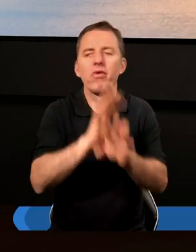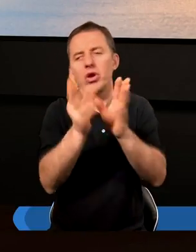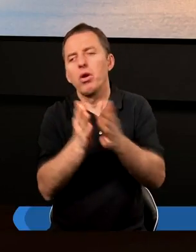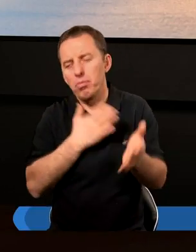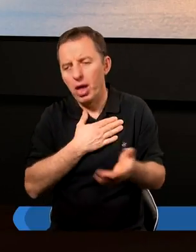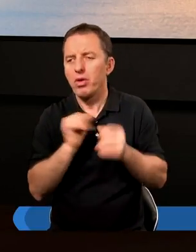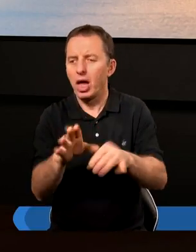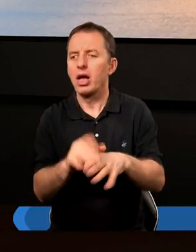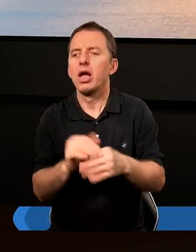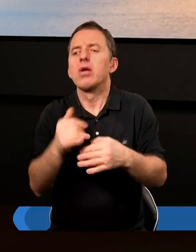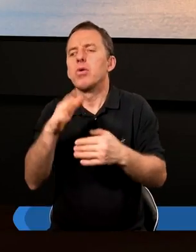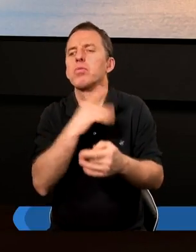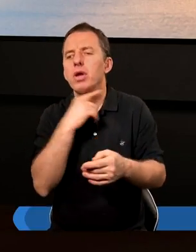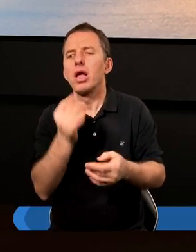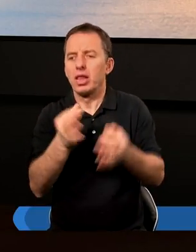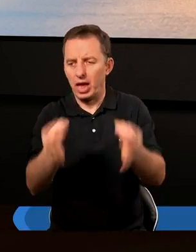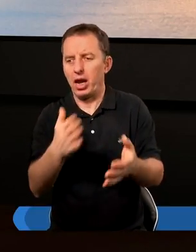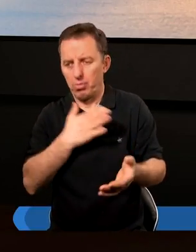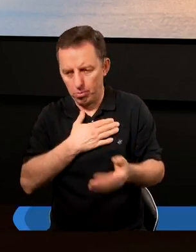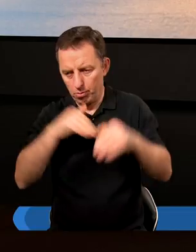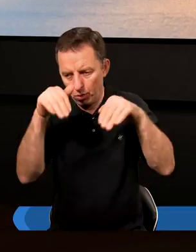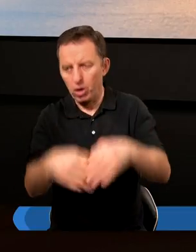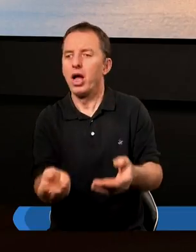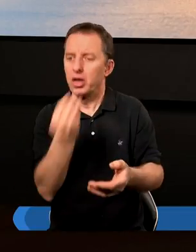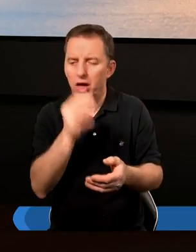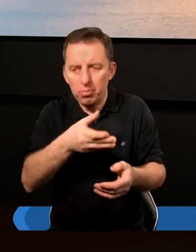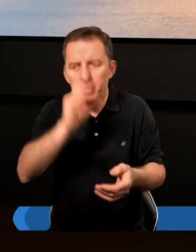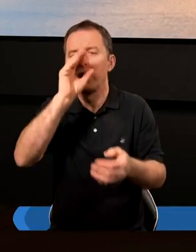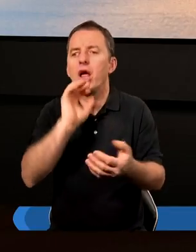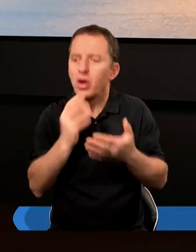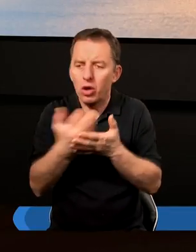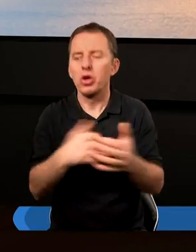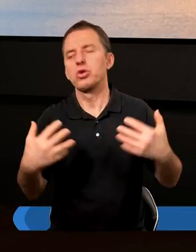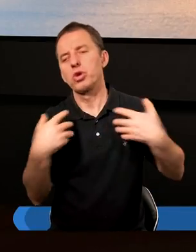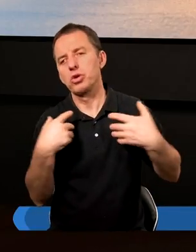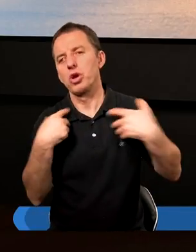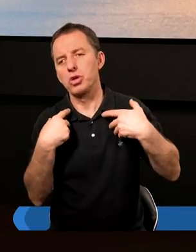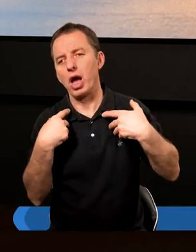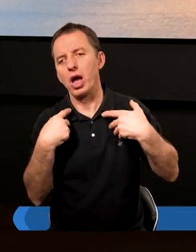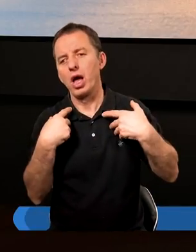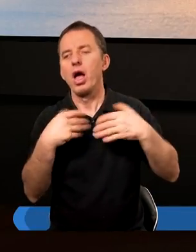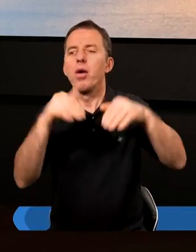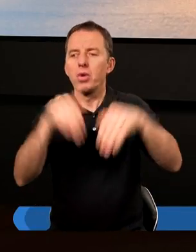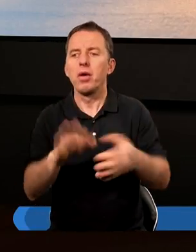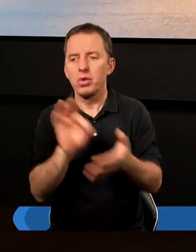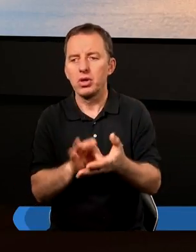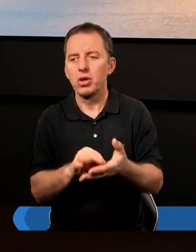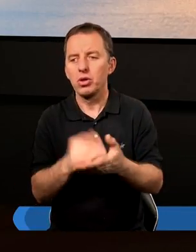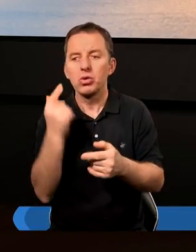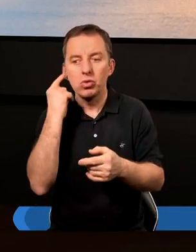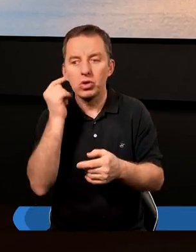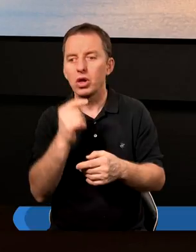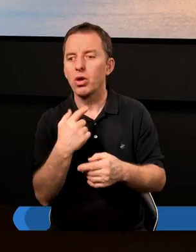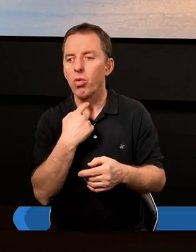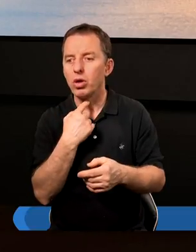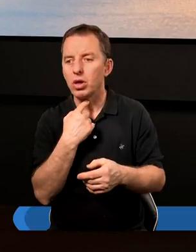wszystkiego i miał tak daleko idące plany, mówiąc teraz to możesz jeść, pić, korzystać z życia i nagle w nocy słyszy